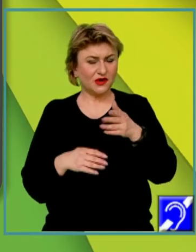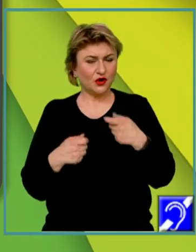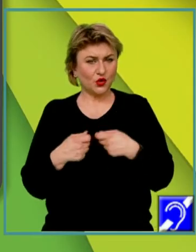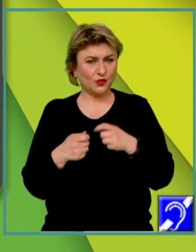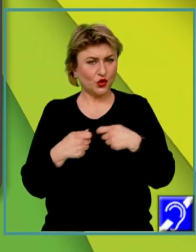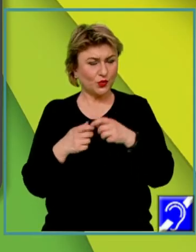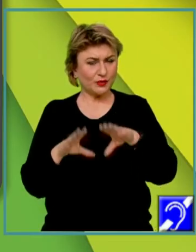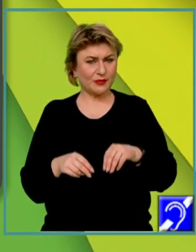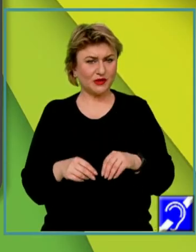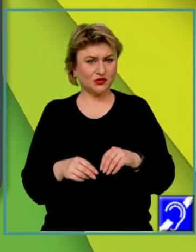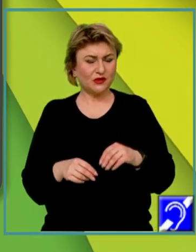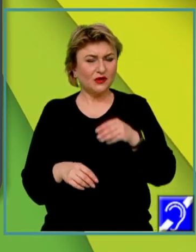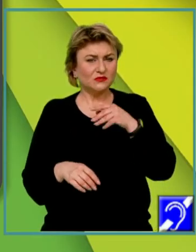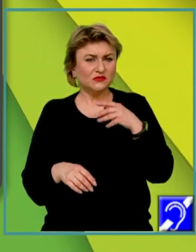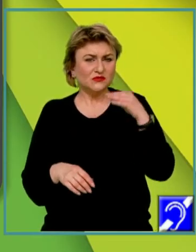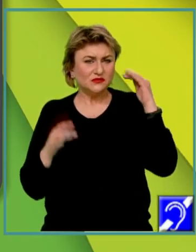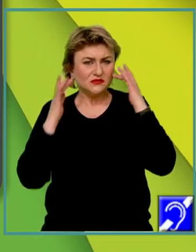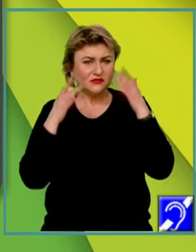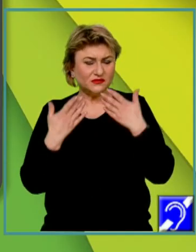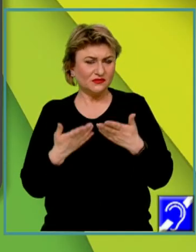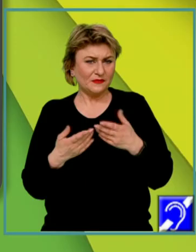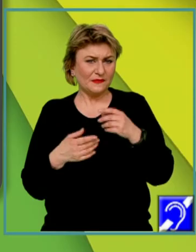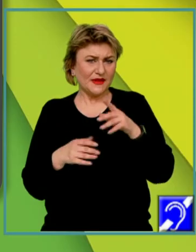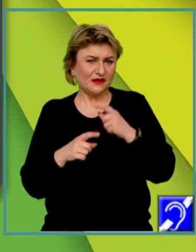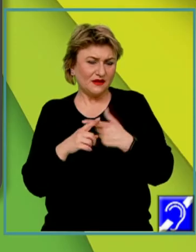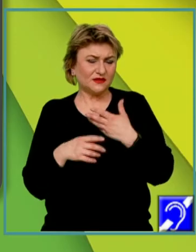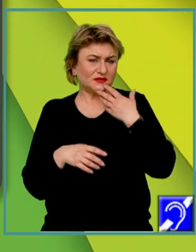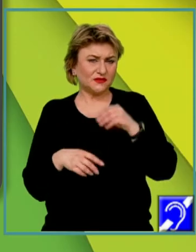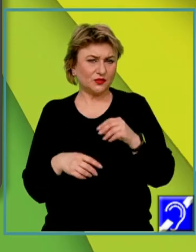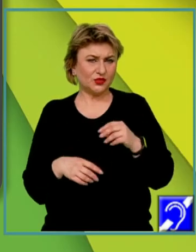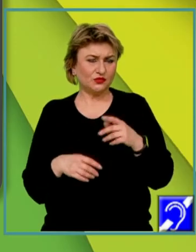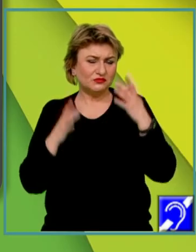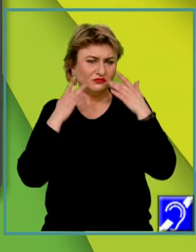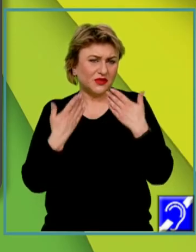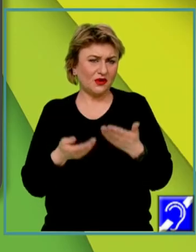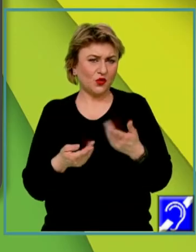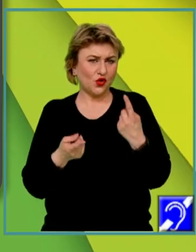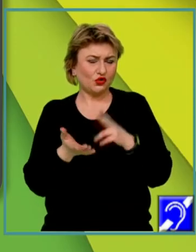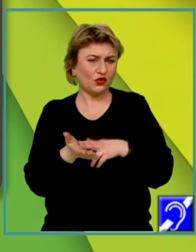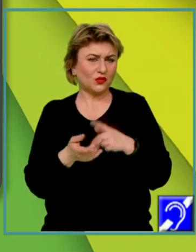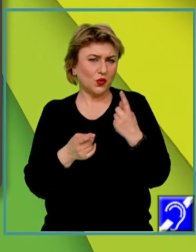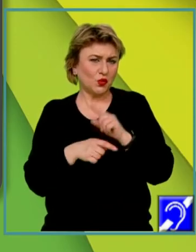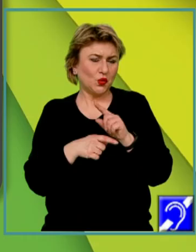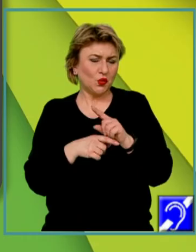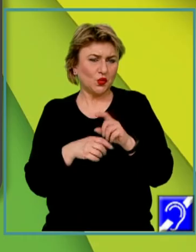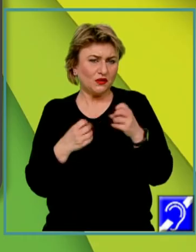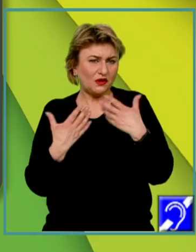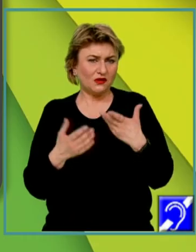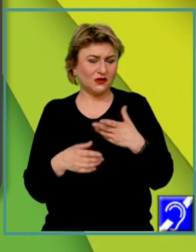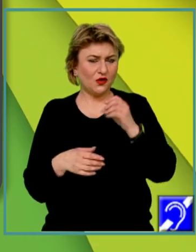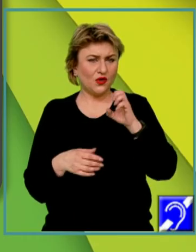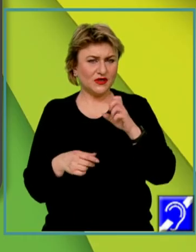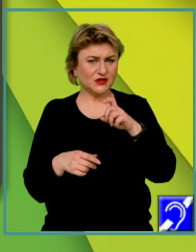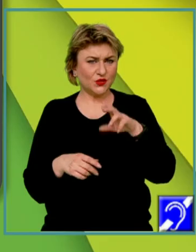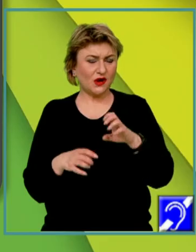grupul primește recompensa X. Nu știu, o notă, un premiu, un obiect concret. Coeziunea